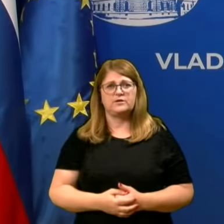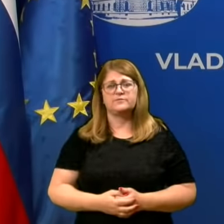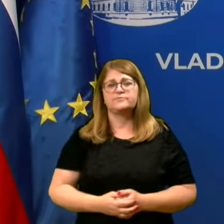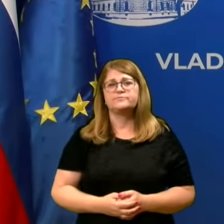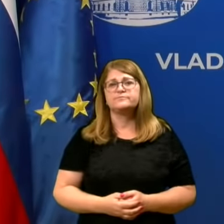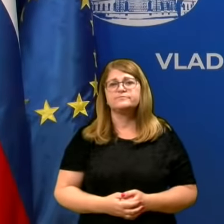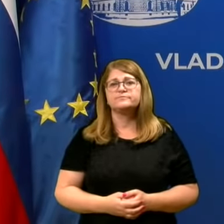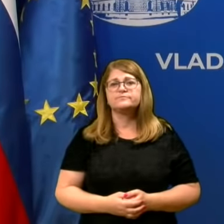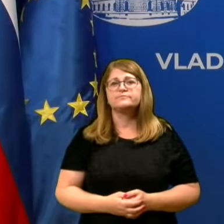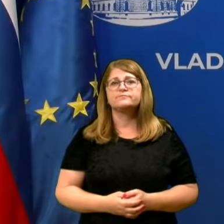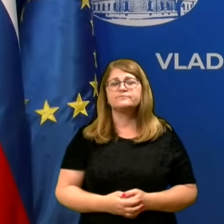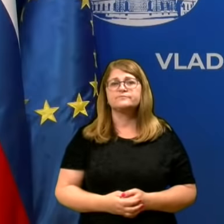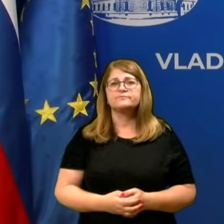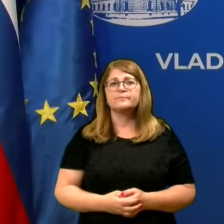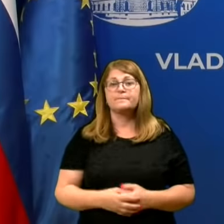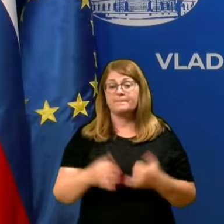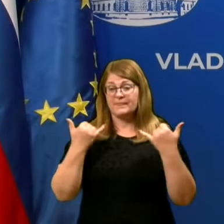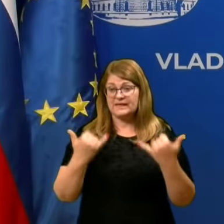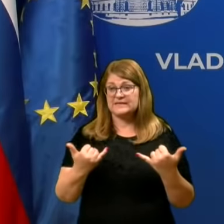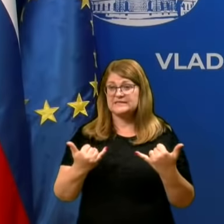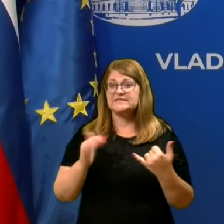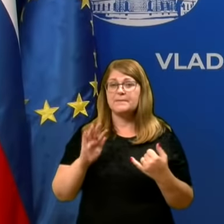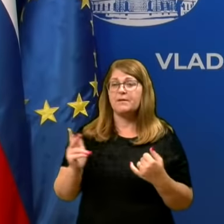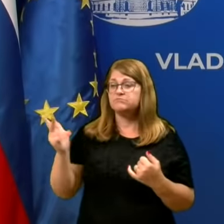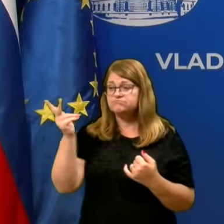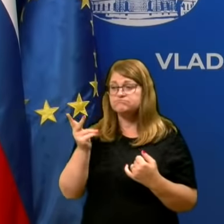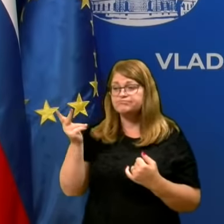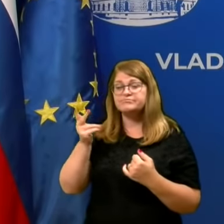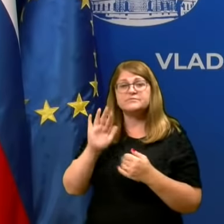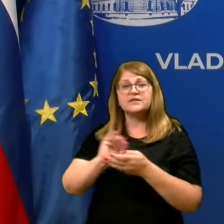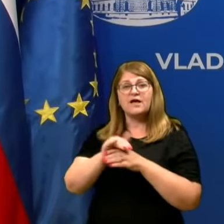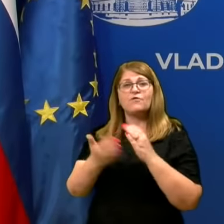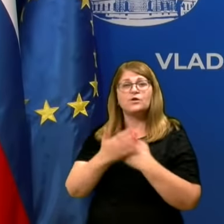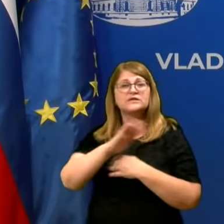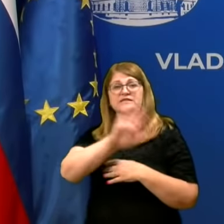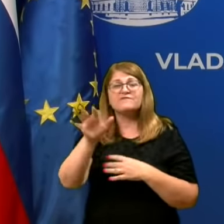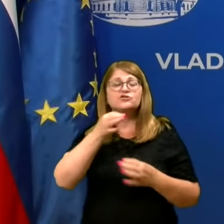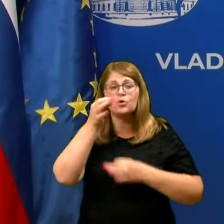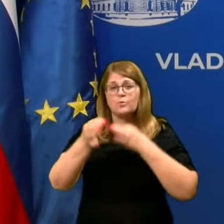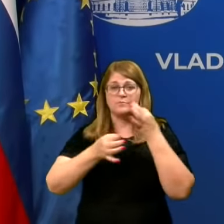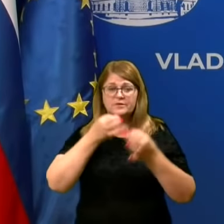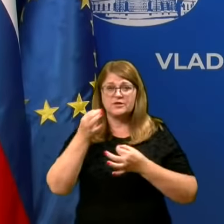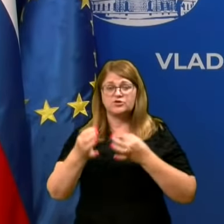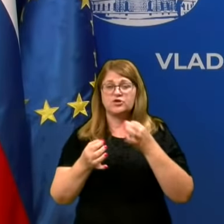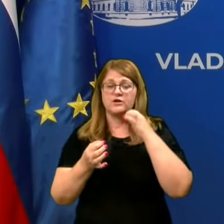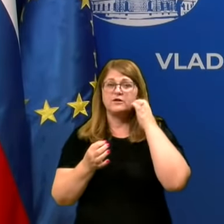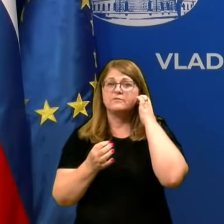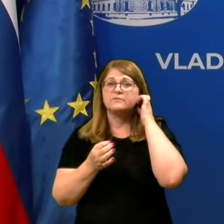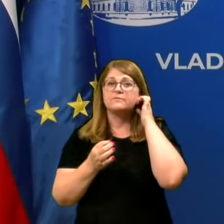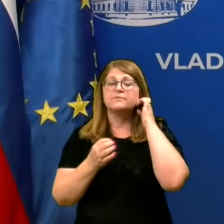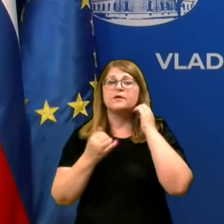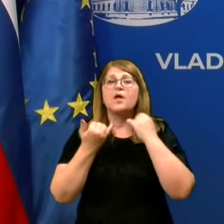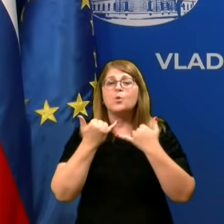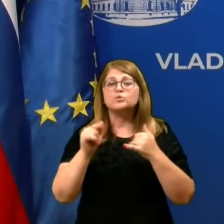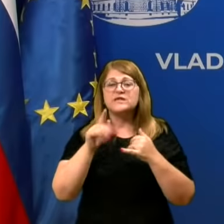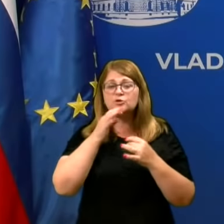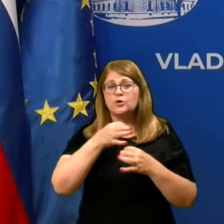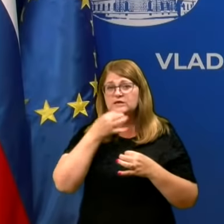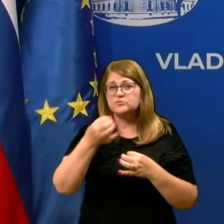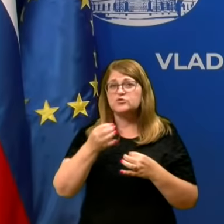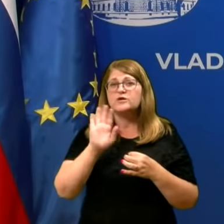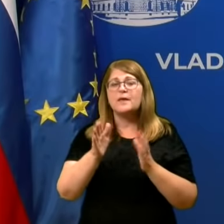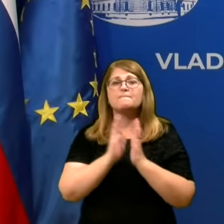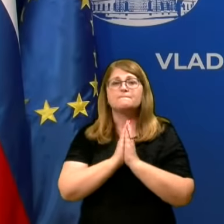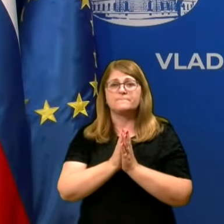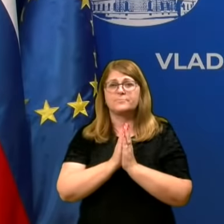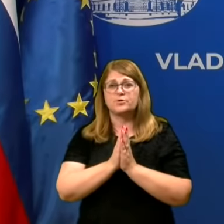dr. Hozman. Sedaj pa smo v sitrijo na voljo za vaša morebitna vprašanja. Vsak, kdo, ki bo spraševal, naj